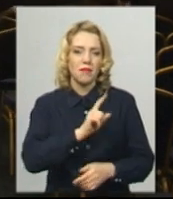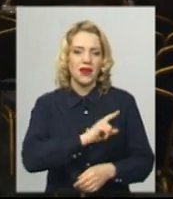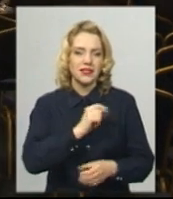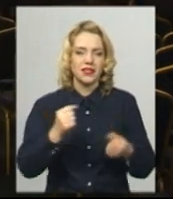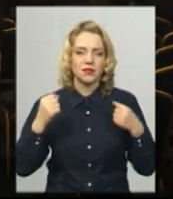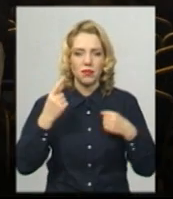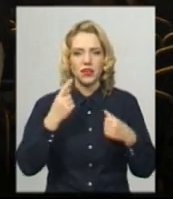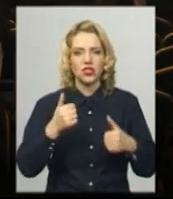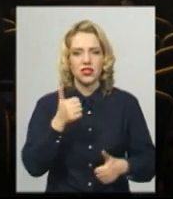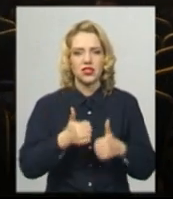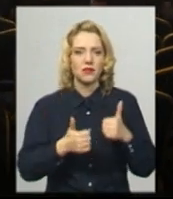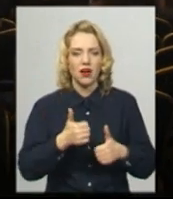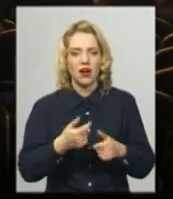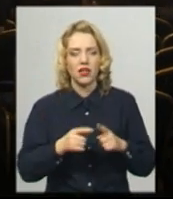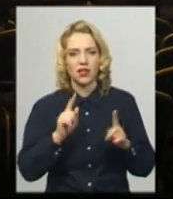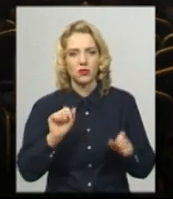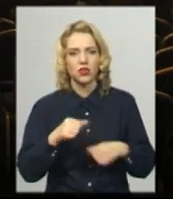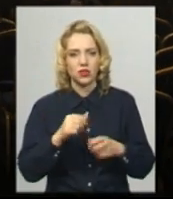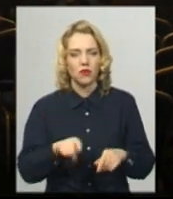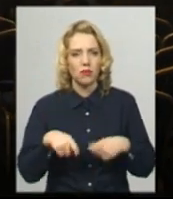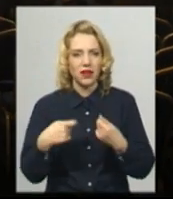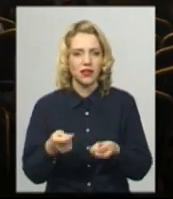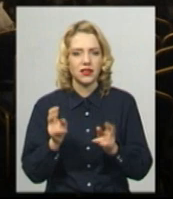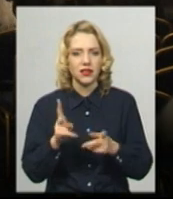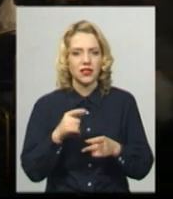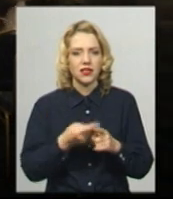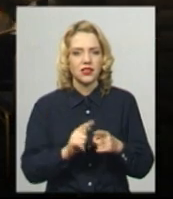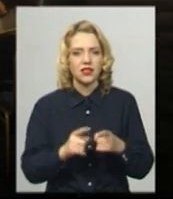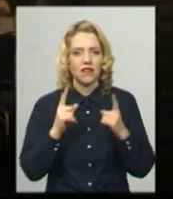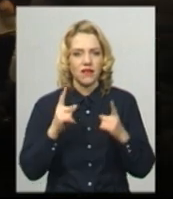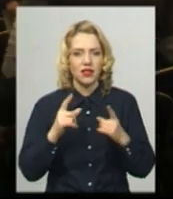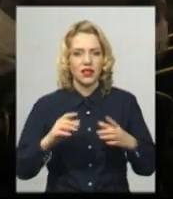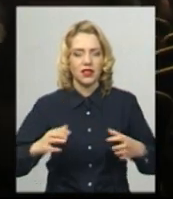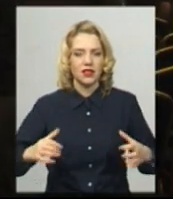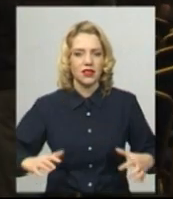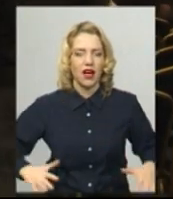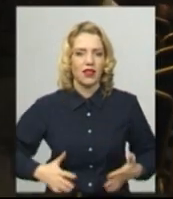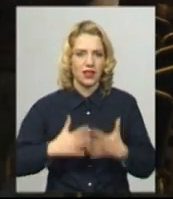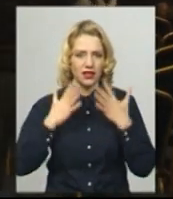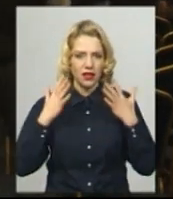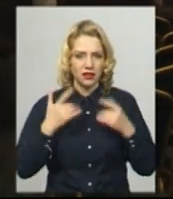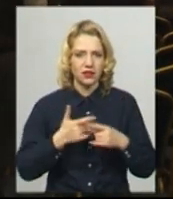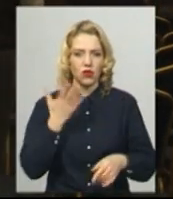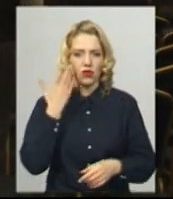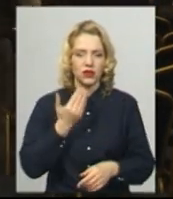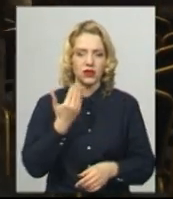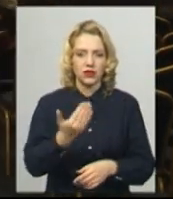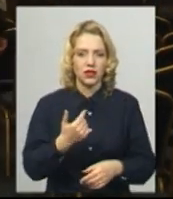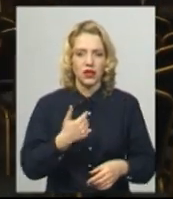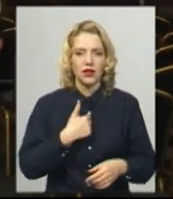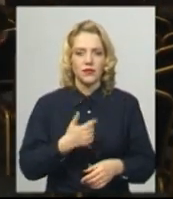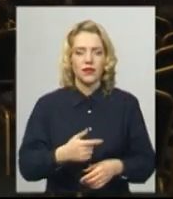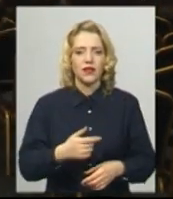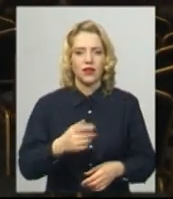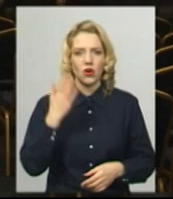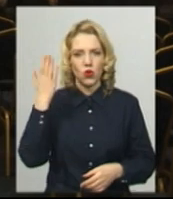просто не можна передати словами те, наскільки це великий адреналін. Особливо, коли тобі піднімають